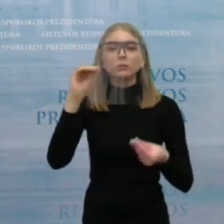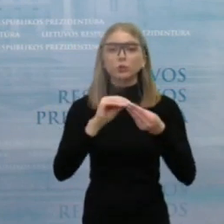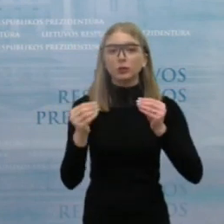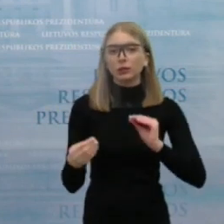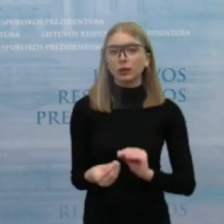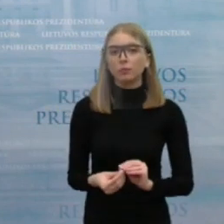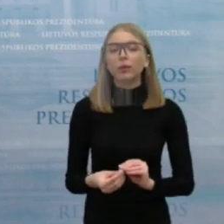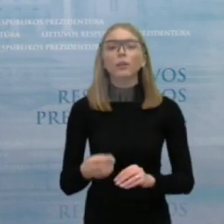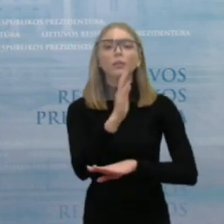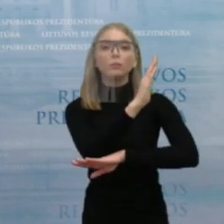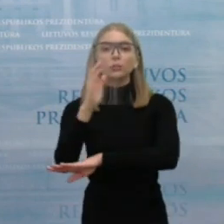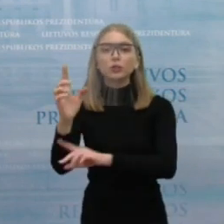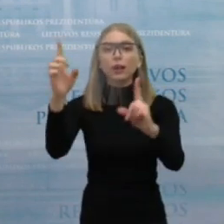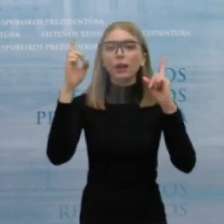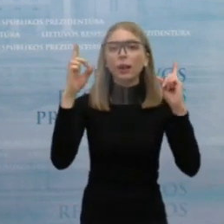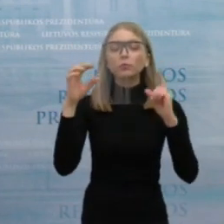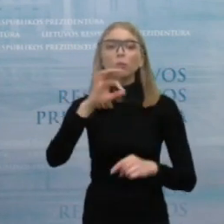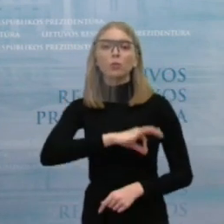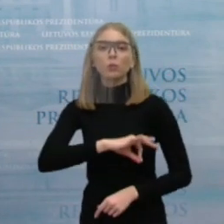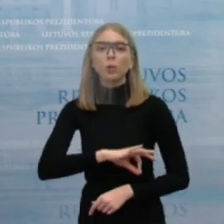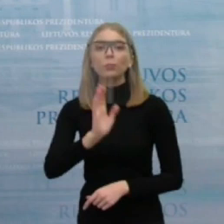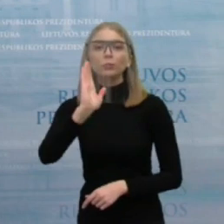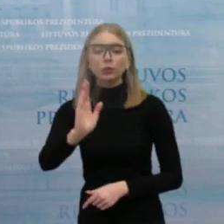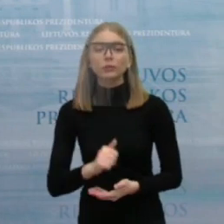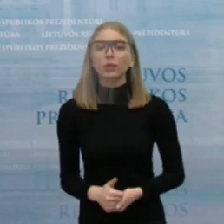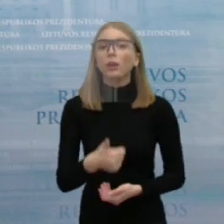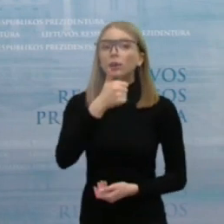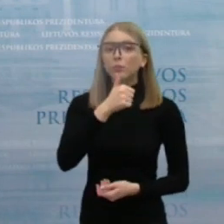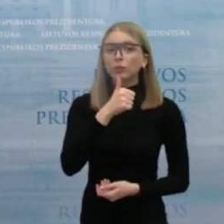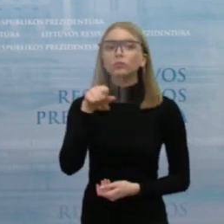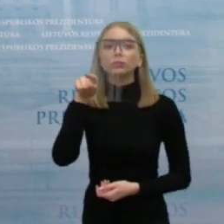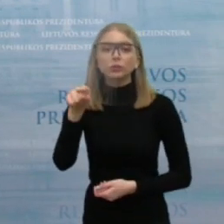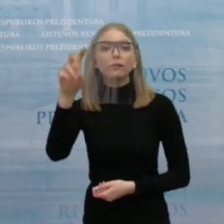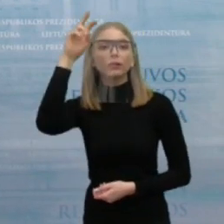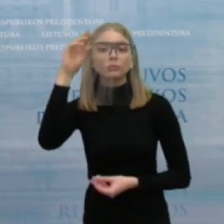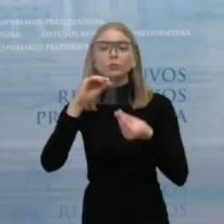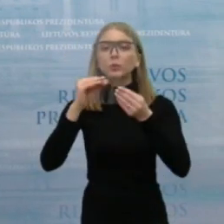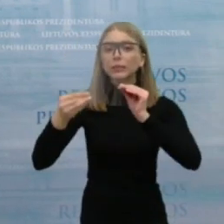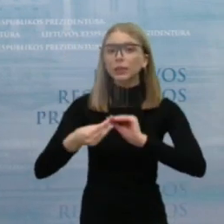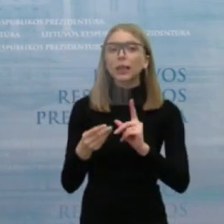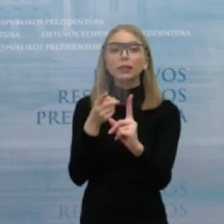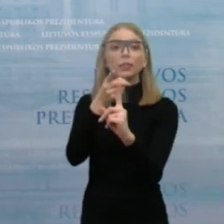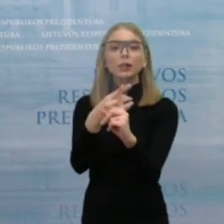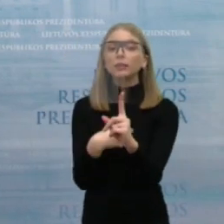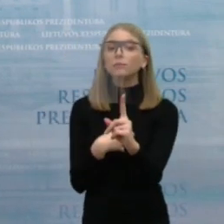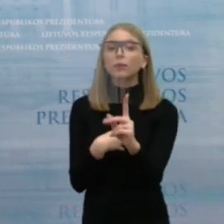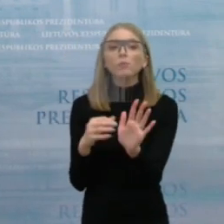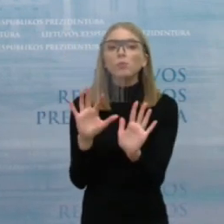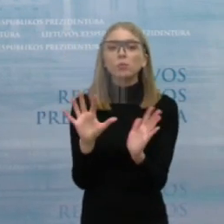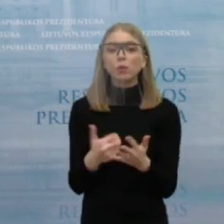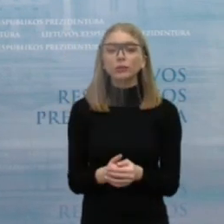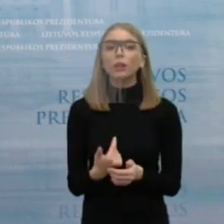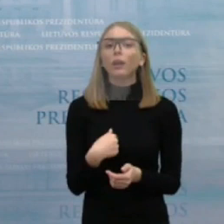apsaugos ir jų naudojimo. Kokie tikslai būtų kelimi tame nacionalinėme susitarime? Aš suprantu, kad kažkokie